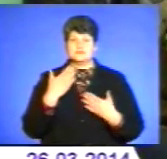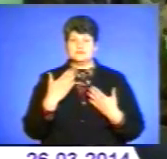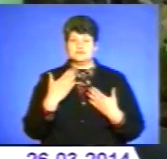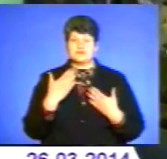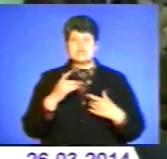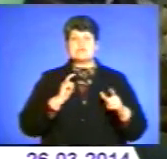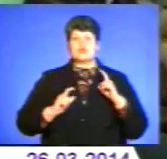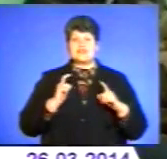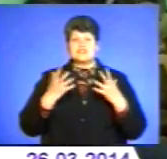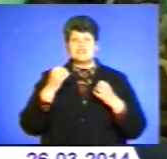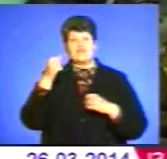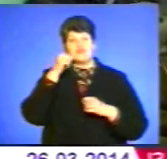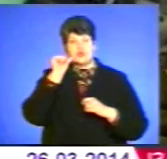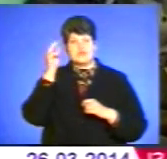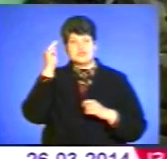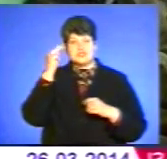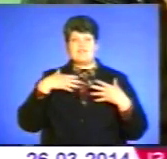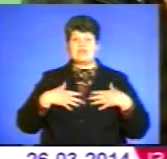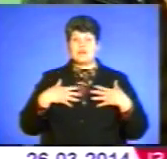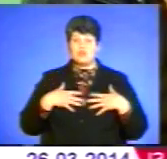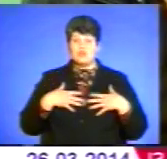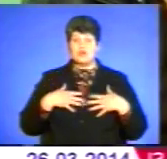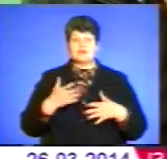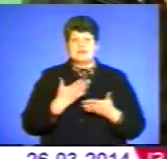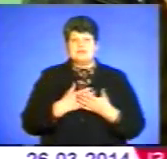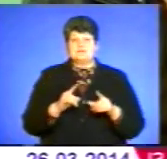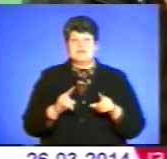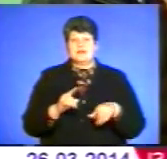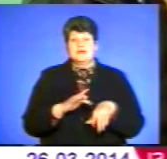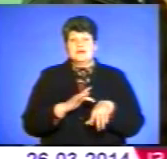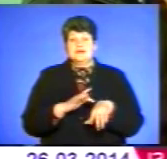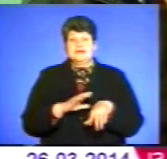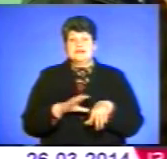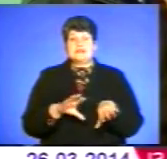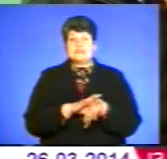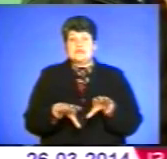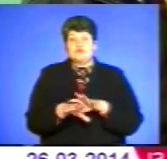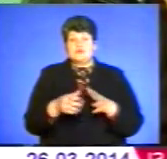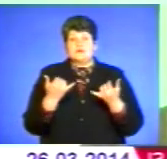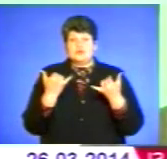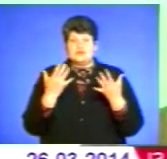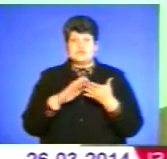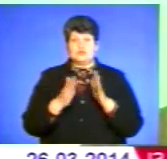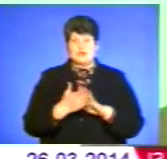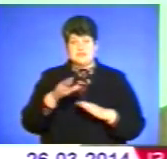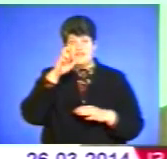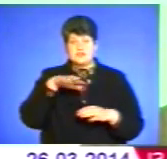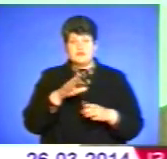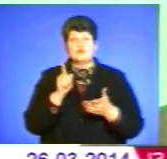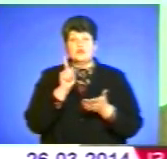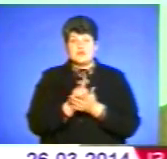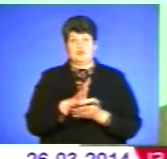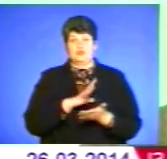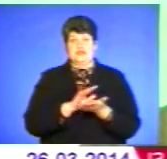Студенти, які ще вчора навчалися у Криму, стали заручниками нинішньої ситуації у державі. Вони змушені були писати